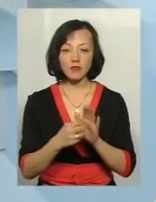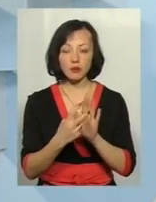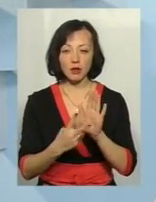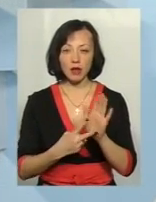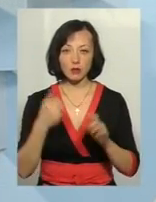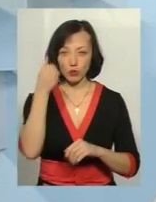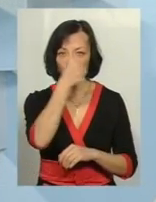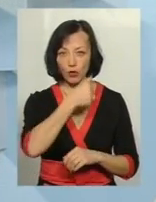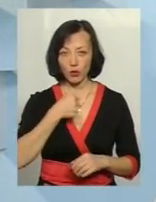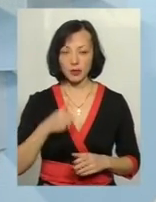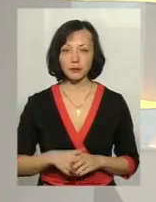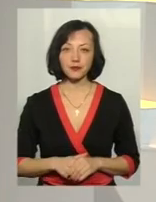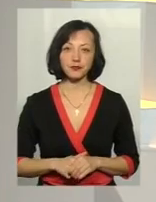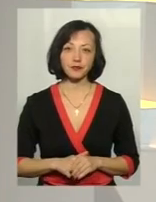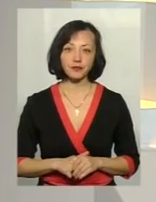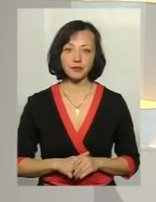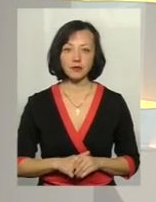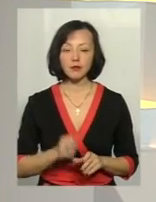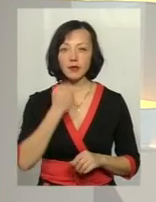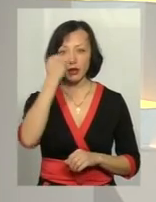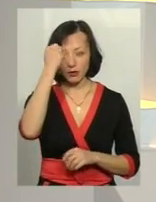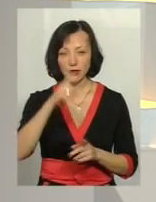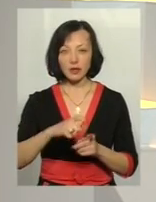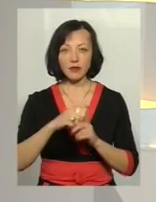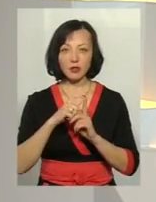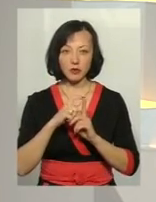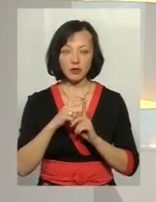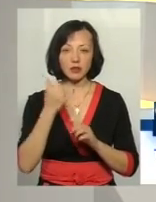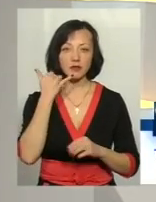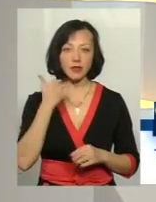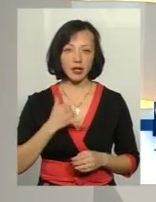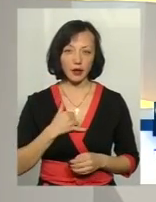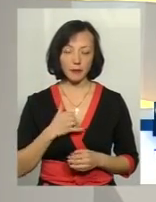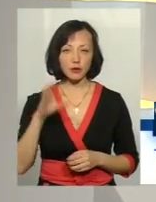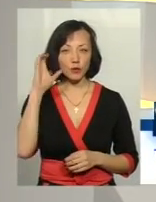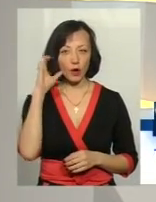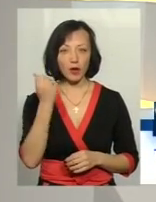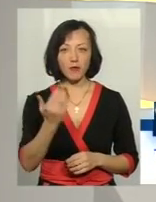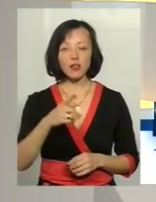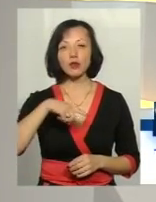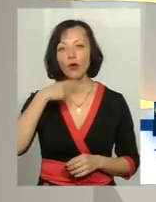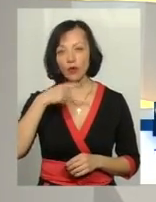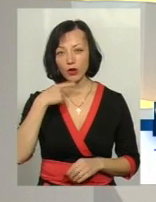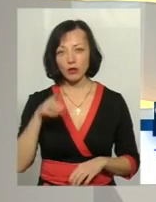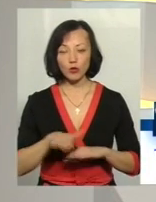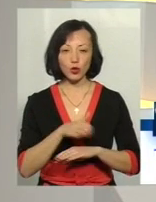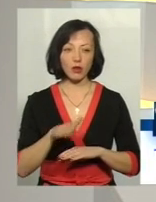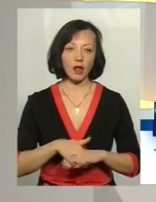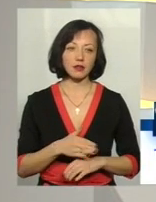році. Дякую за відповідь. Ми ще далі продовжуємо про це говорити. Насамперед дзвінки слухаємо вас. Говоріть, будь ласка.